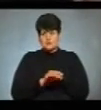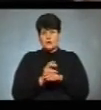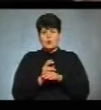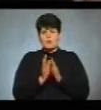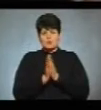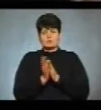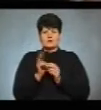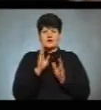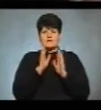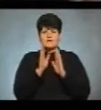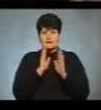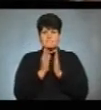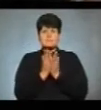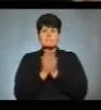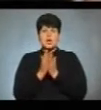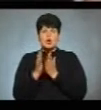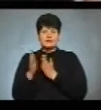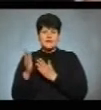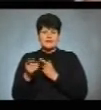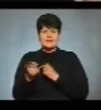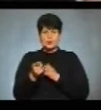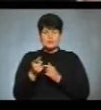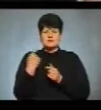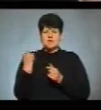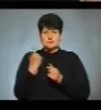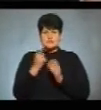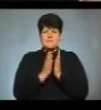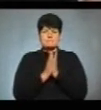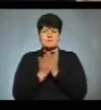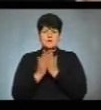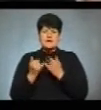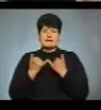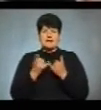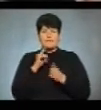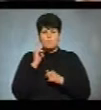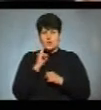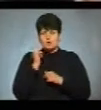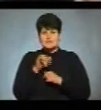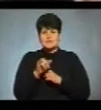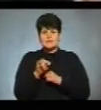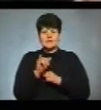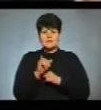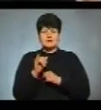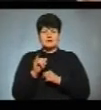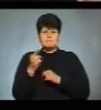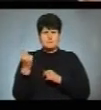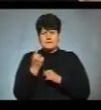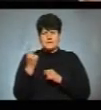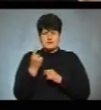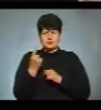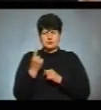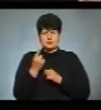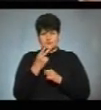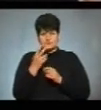заходити на фейсбук-сторінку бібліотеки. Тернопільська обласна бібліотека для молоді. І в першому пості